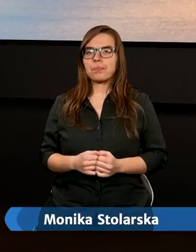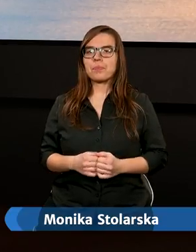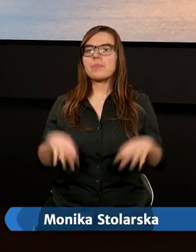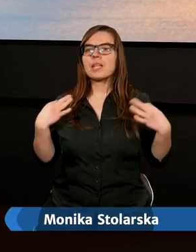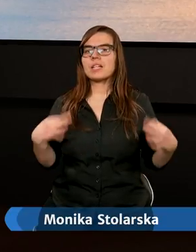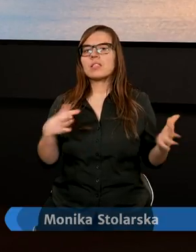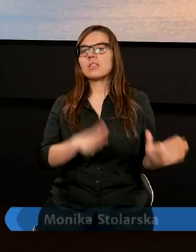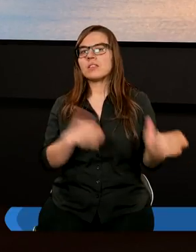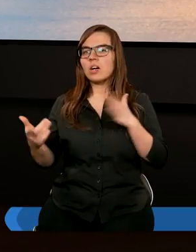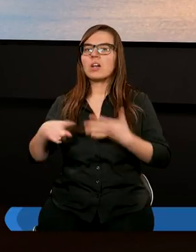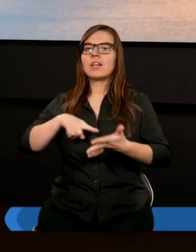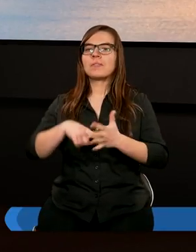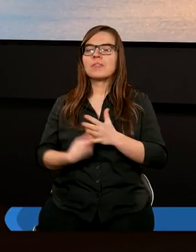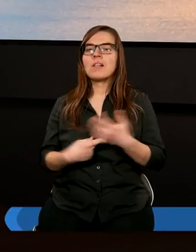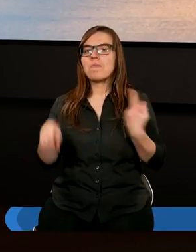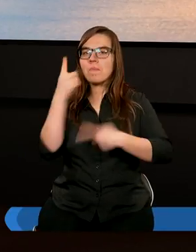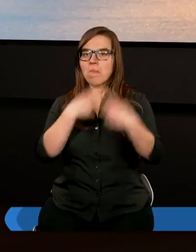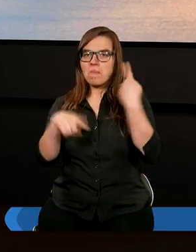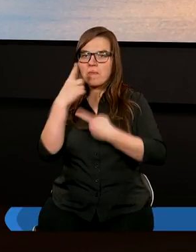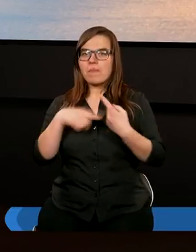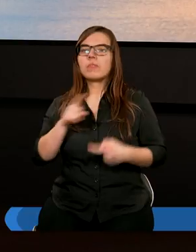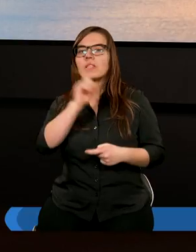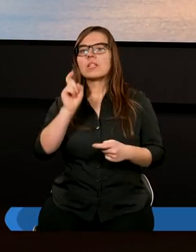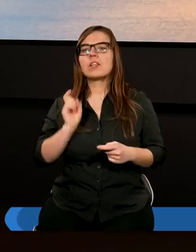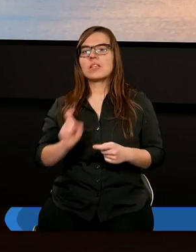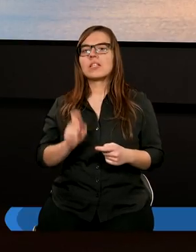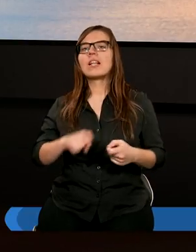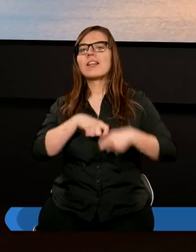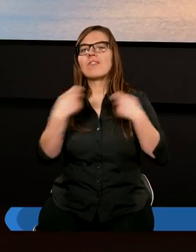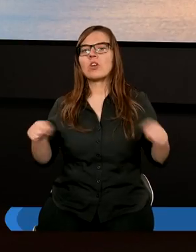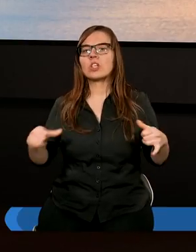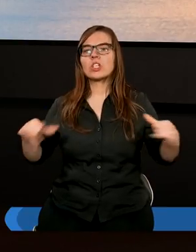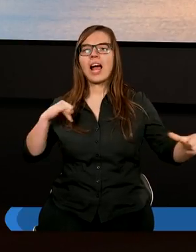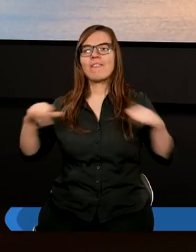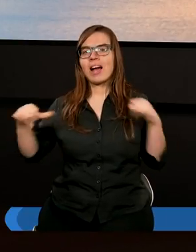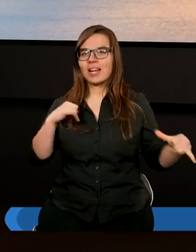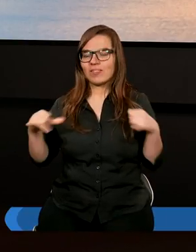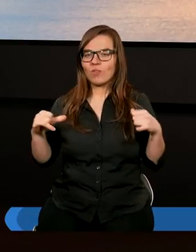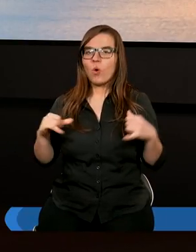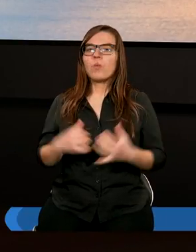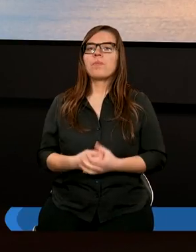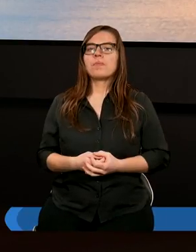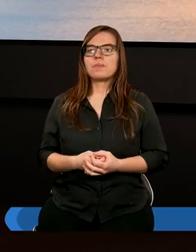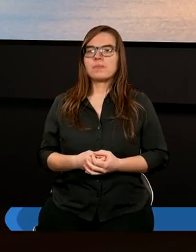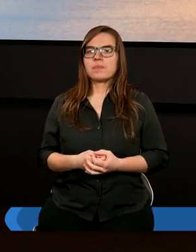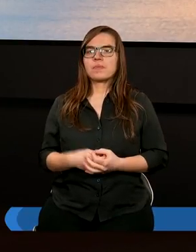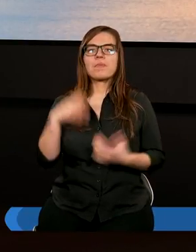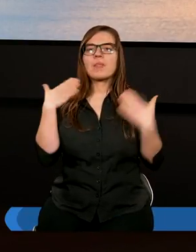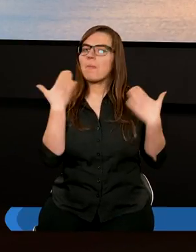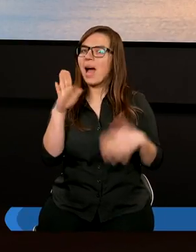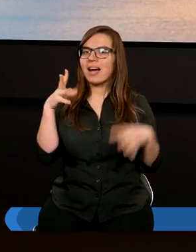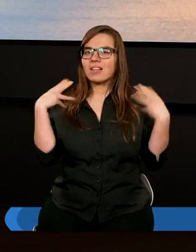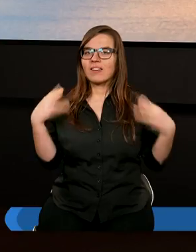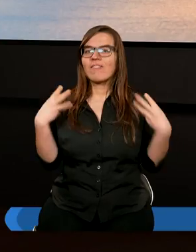Dzisiaj kolejny raz będziemy rozważać zagadnienia związane z szafarstwem. To bardzo